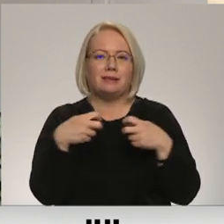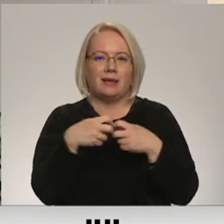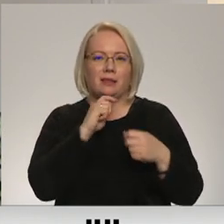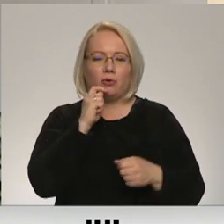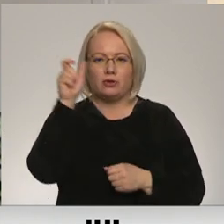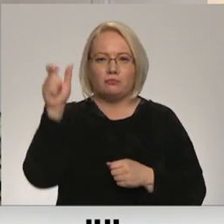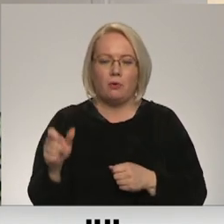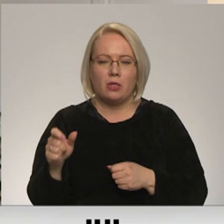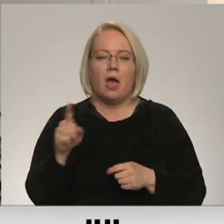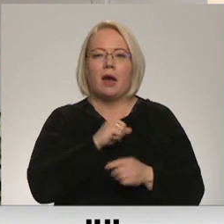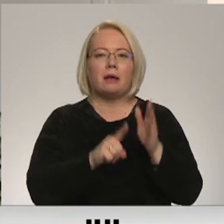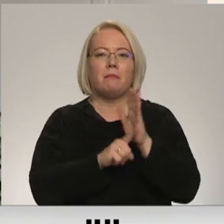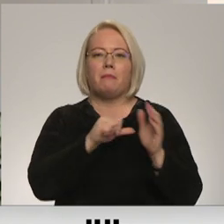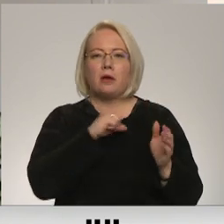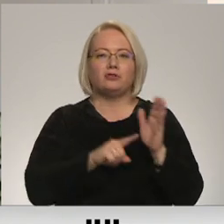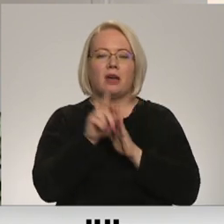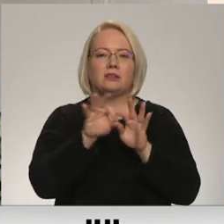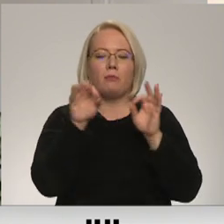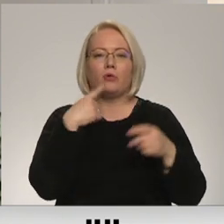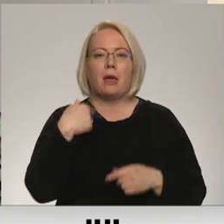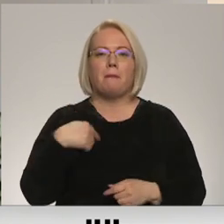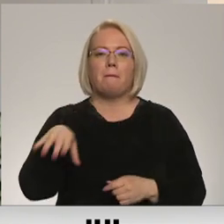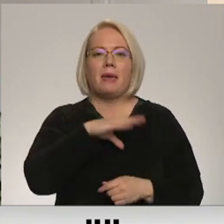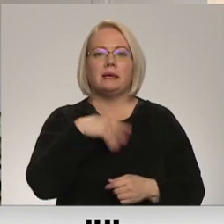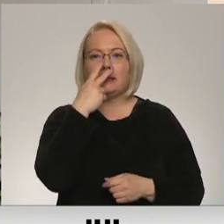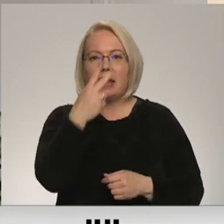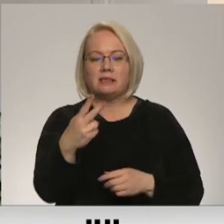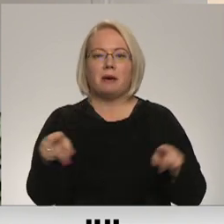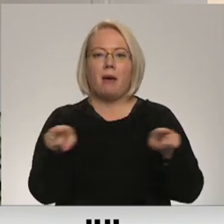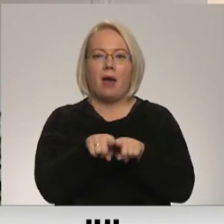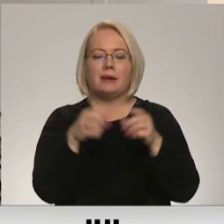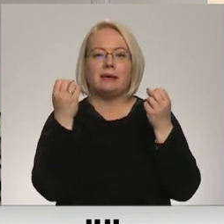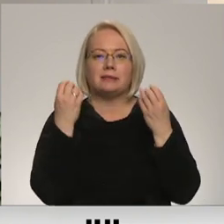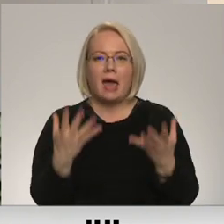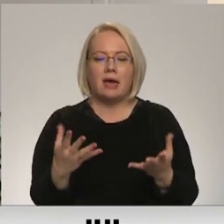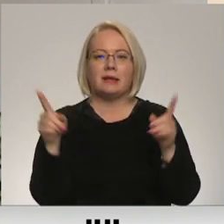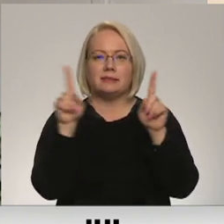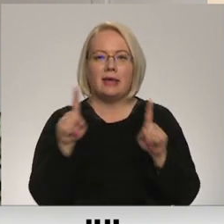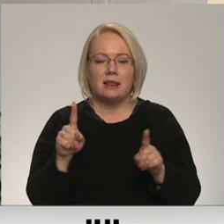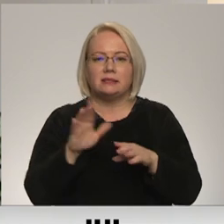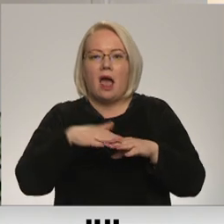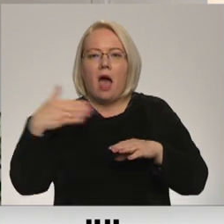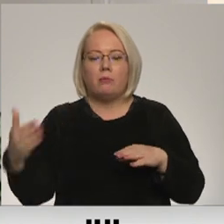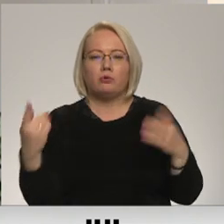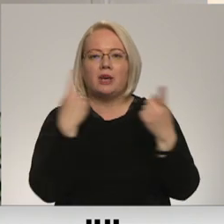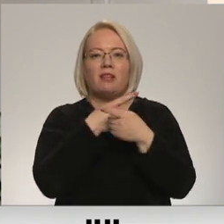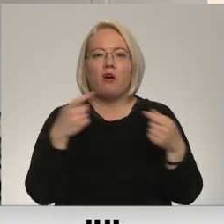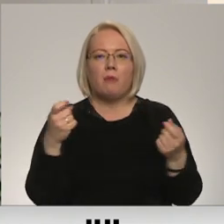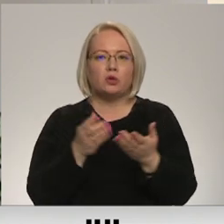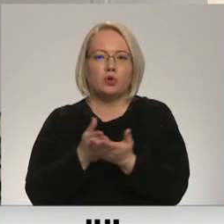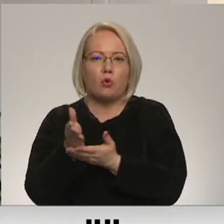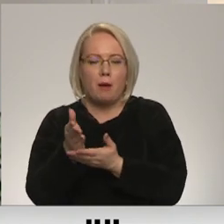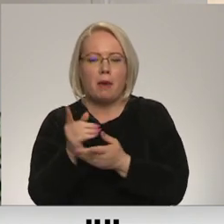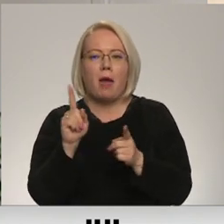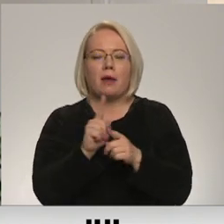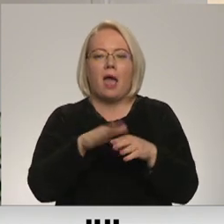tas, kas izskanēja paša sākumā, mēs redzam arī skaidras lietas, kas ārpus informācijas kanāliem, ārpus ziņu